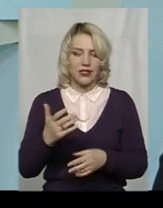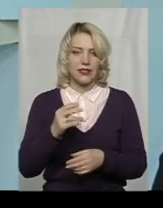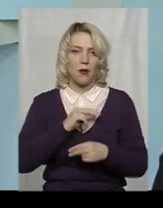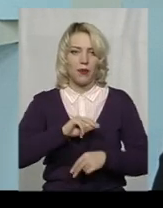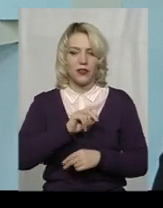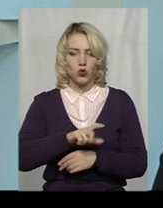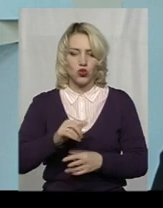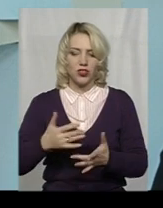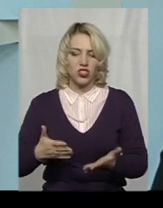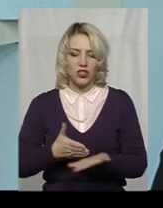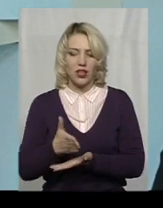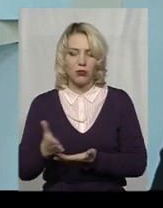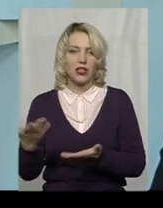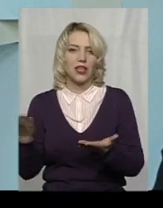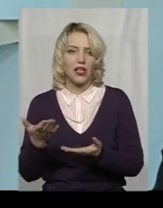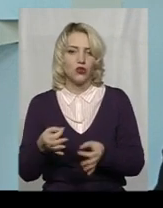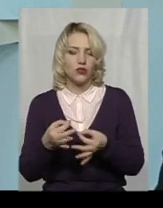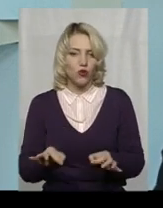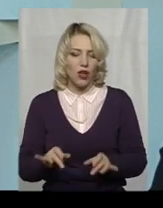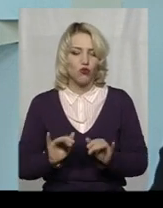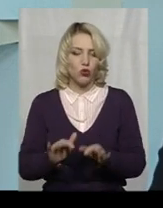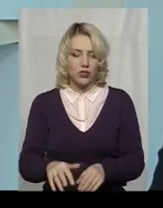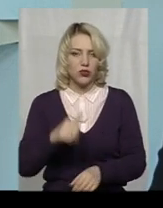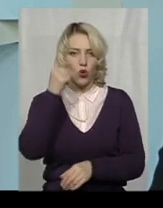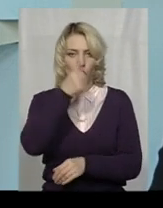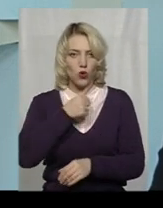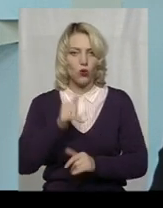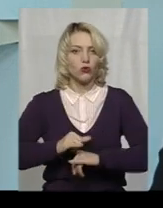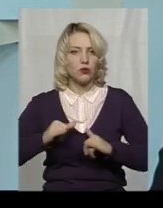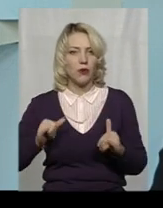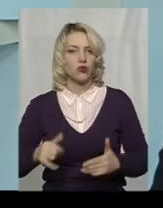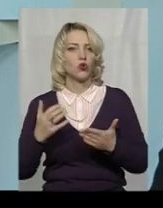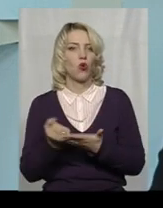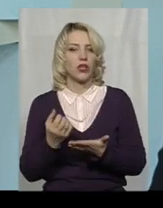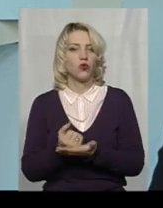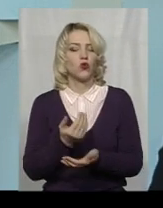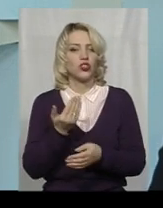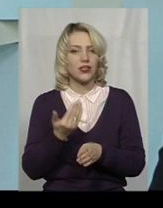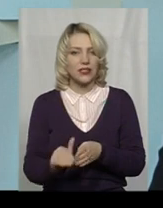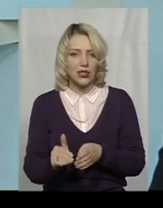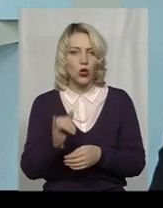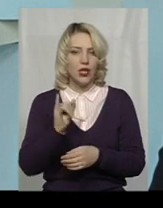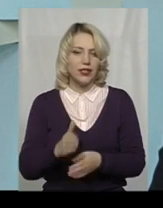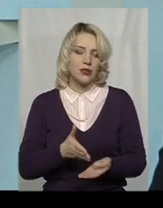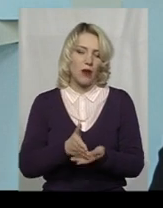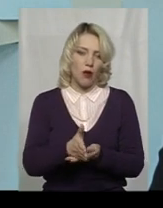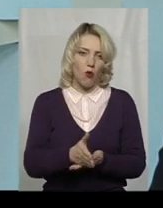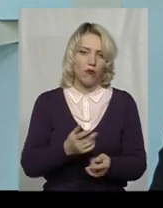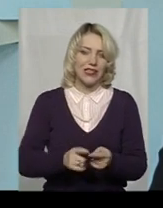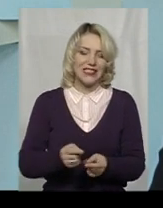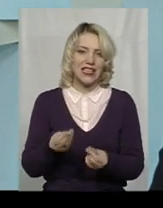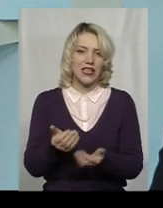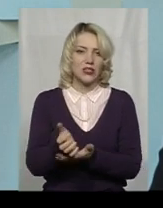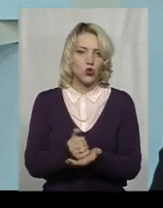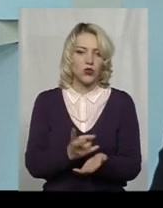і інші напрямки, які дозволяють, скажімо, в процесі року збільшувати дохідну частину і спрямовувати даний ресурс